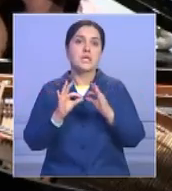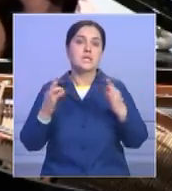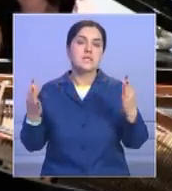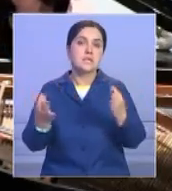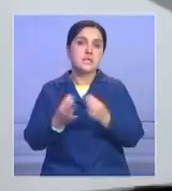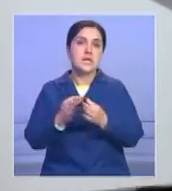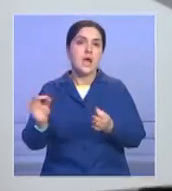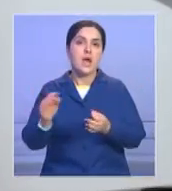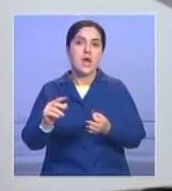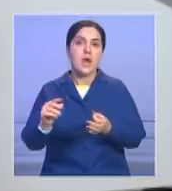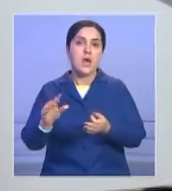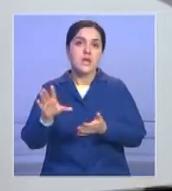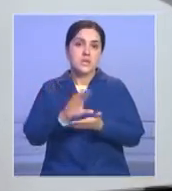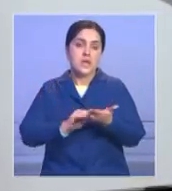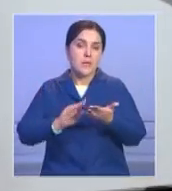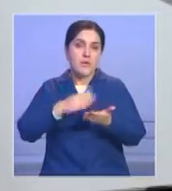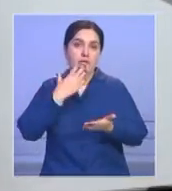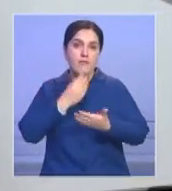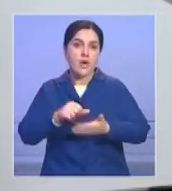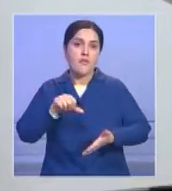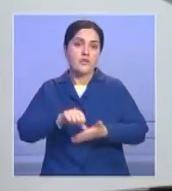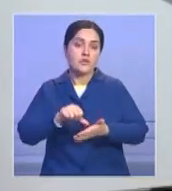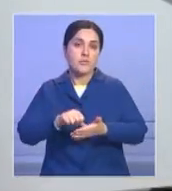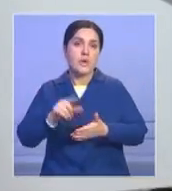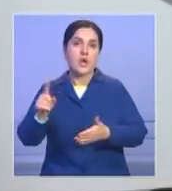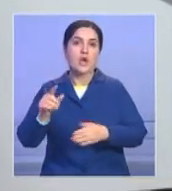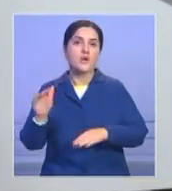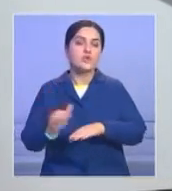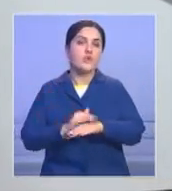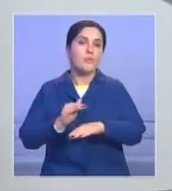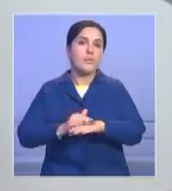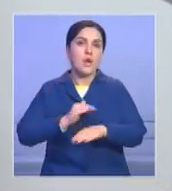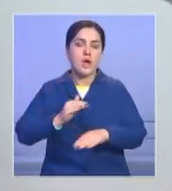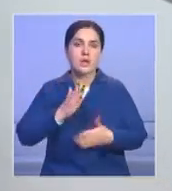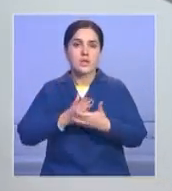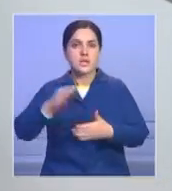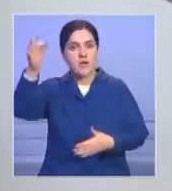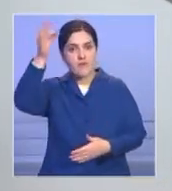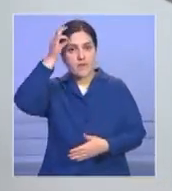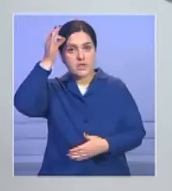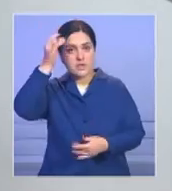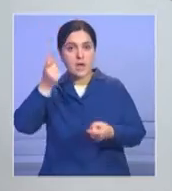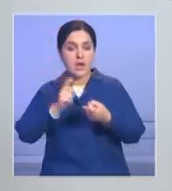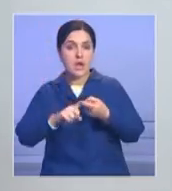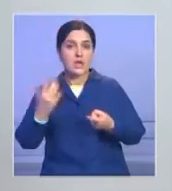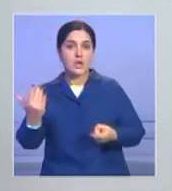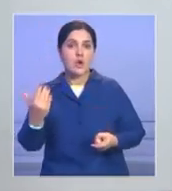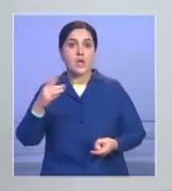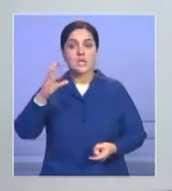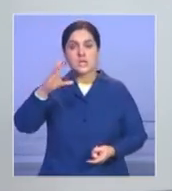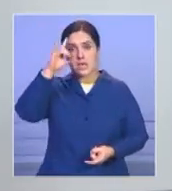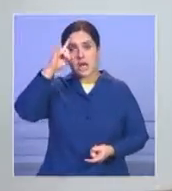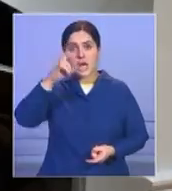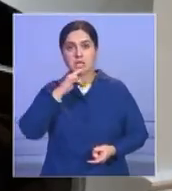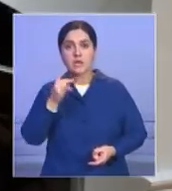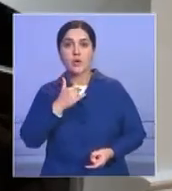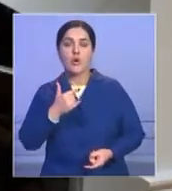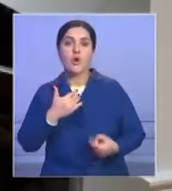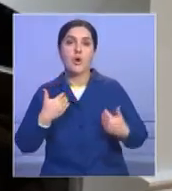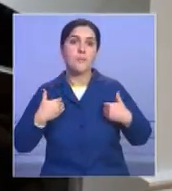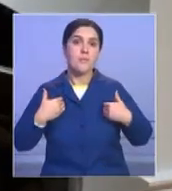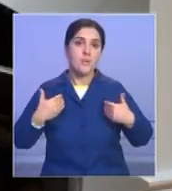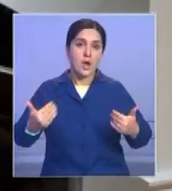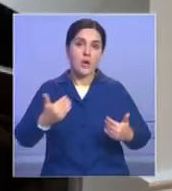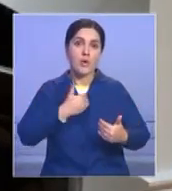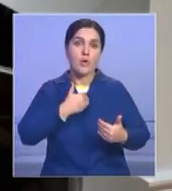музыкальные диски с записями своих выступлений. Она поделилась теплыми воспоминаниями, которые связывают ее с Казахстаном, и выразила пожелание дать